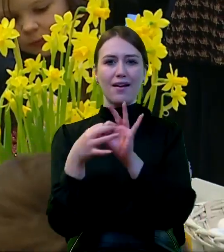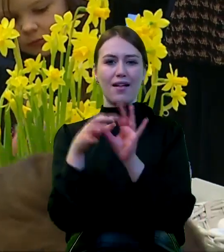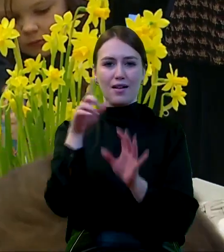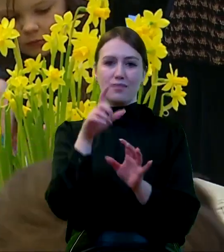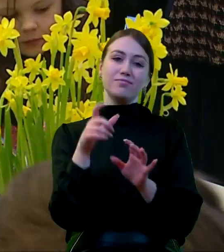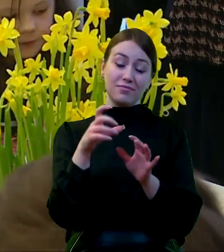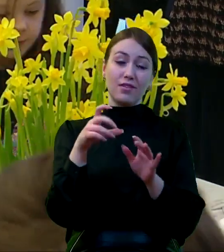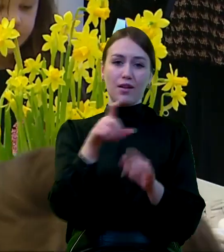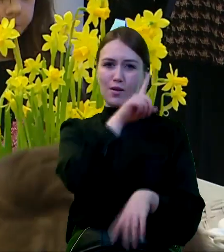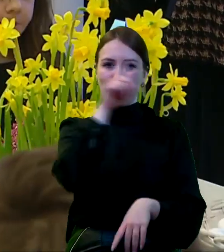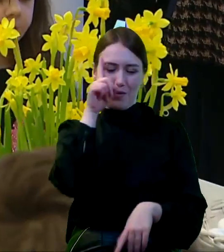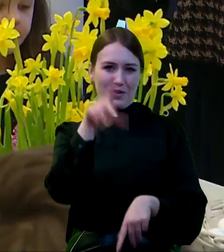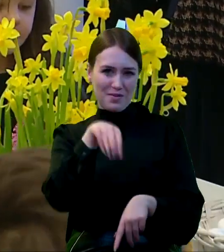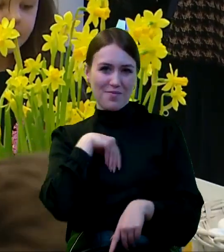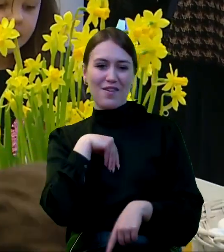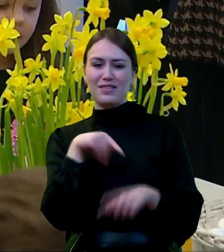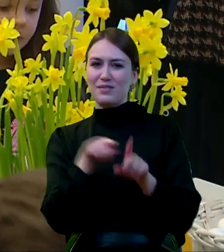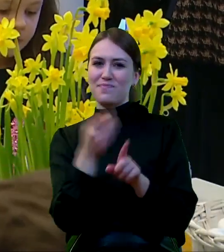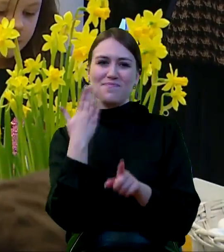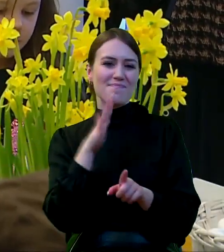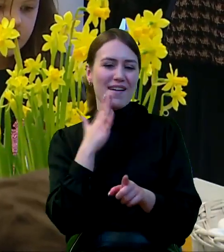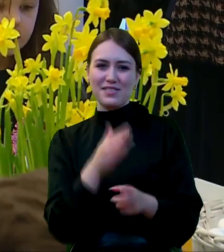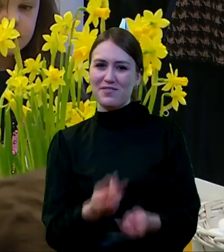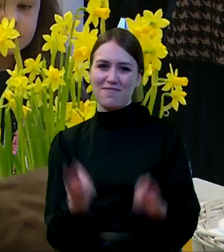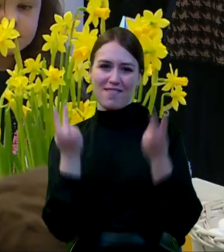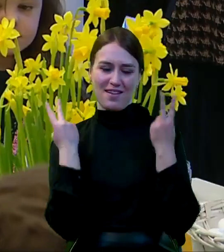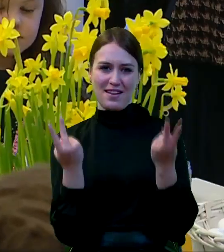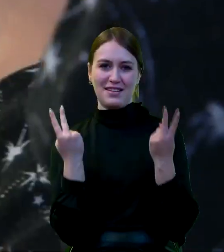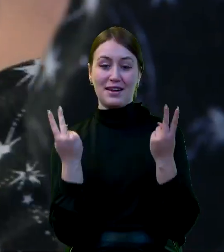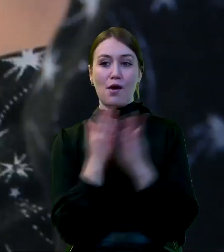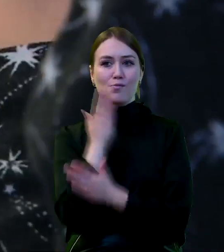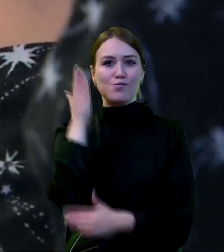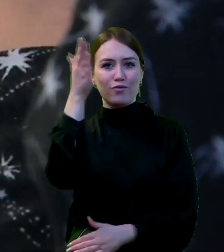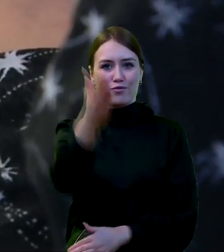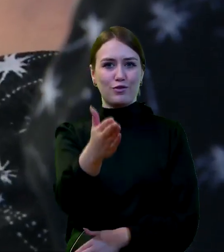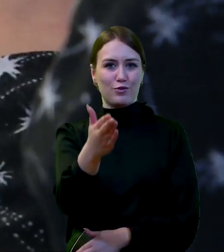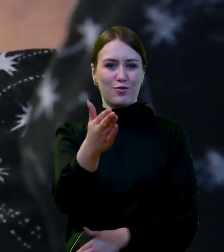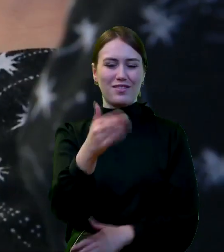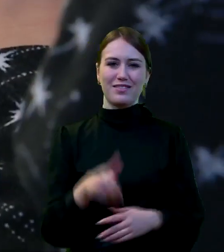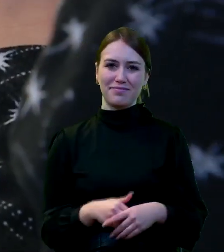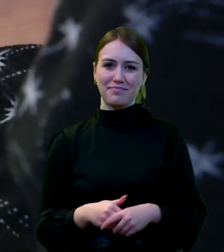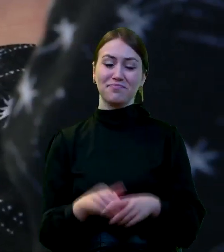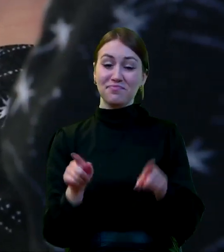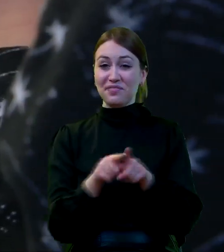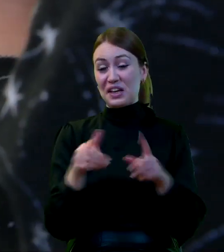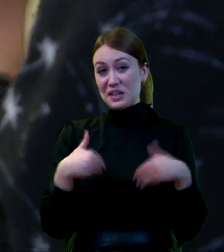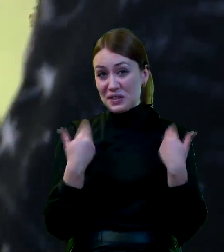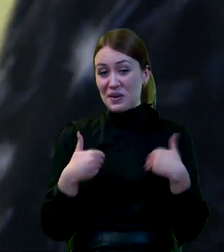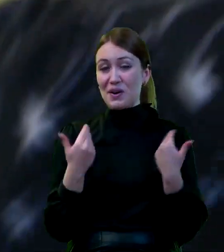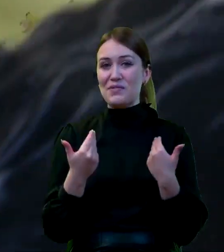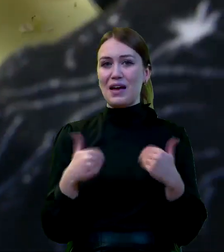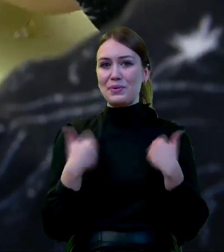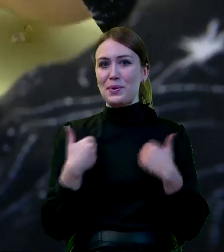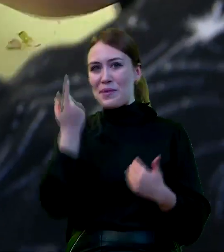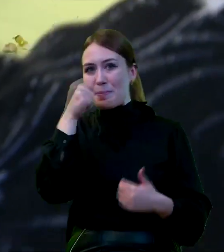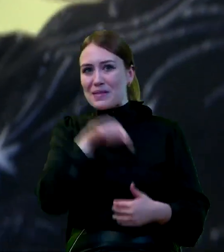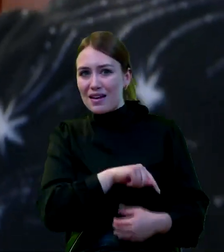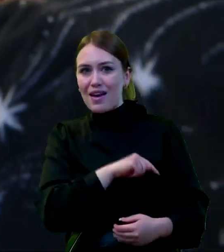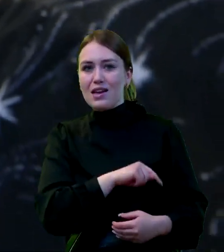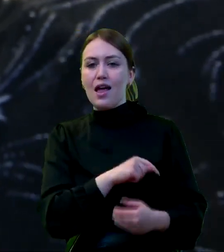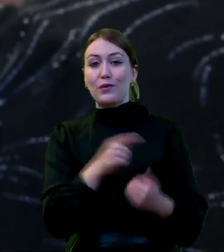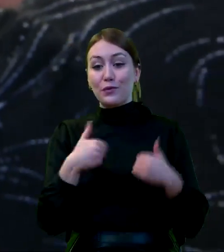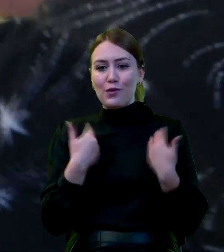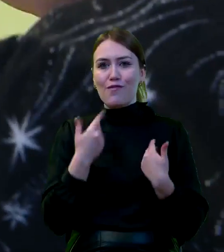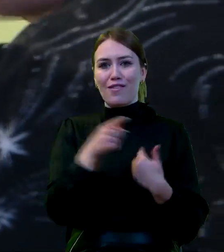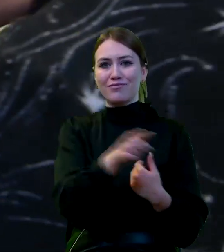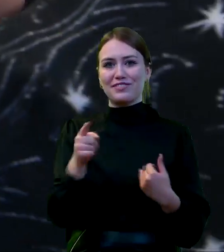rodzinne, więzi. To jest bardzo, bardzo ważne dla przyszłości naszej, dla zdrowia, dla zdrowia psychicznego, dla zdrowia